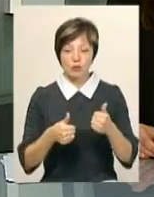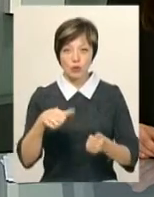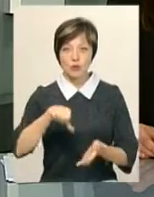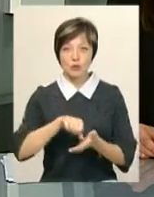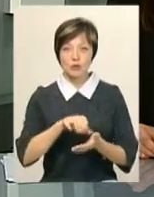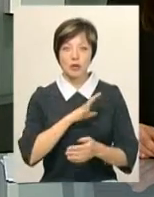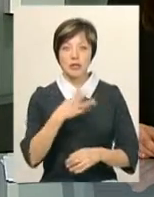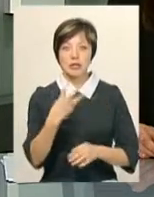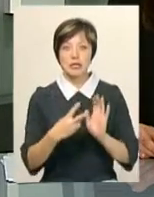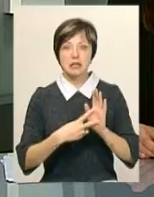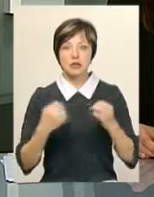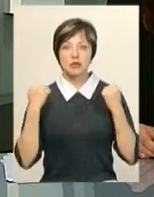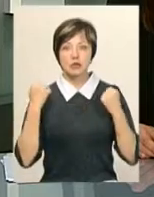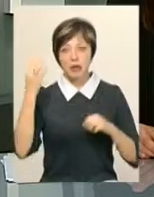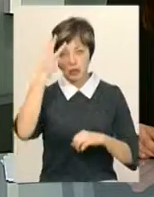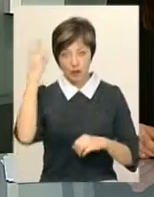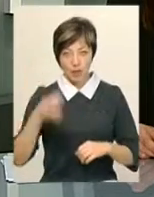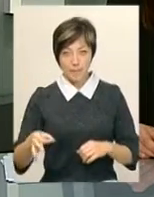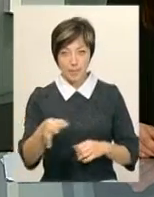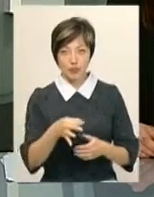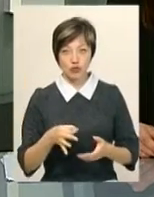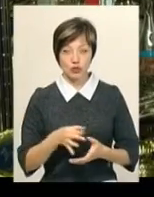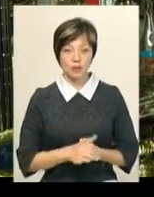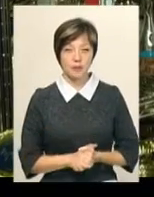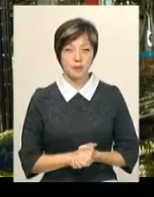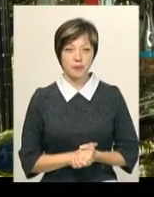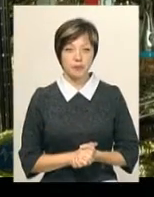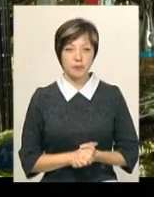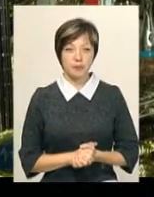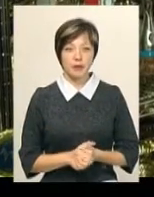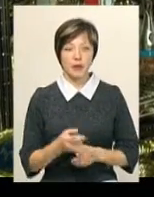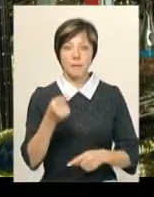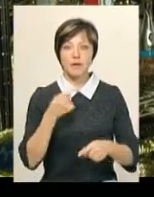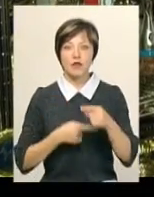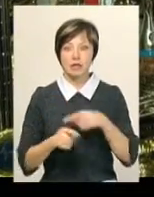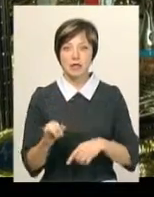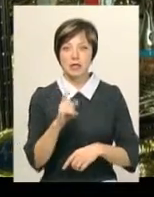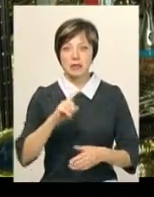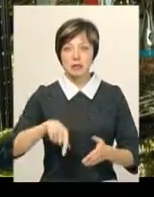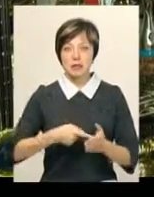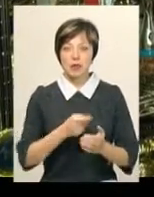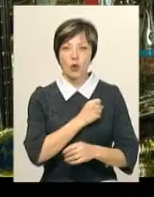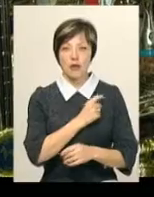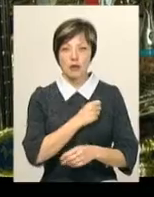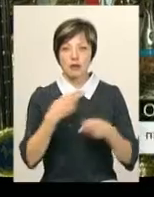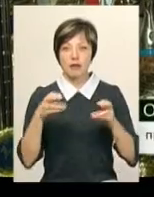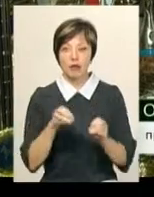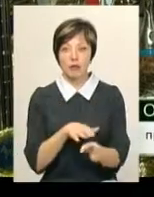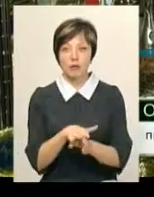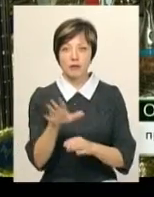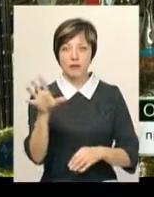брали 37 спортсменів Хмельниччини. Повернулися з міста Одеси, де відбувався